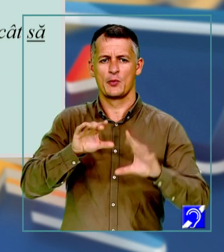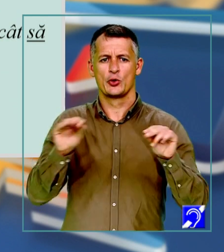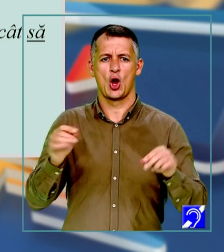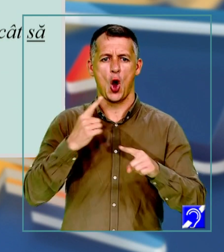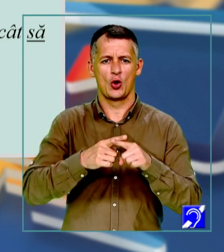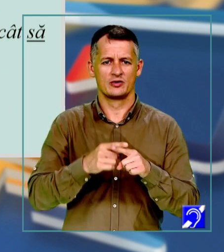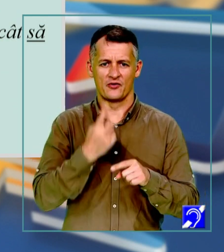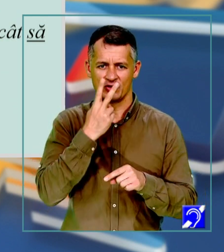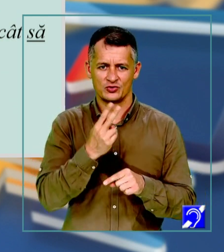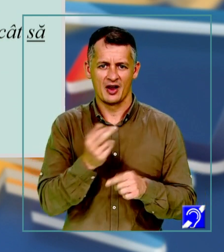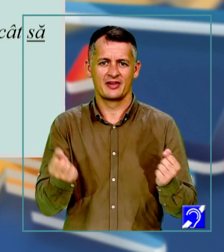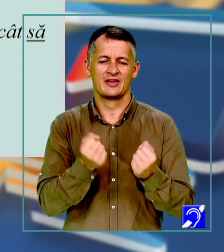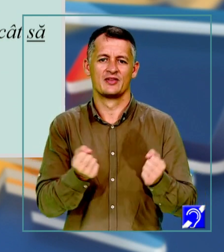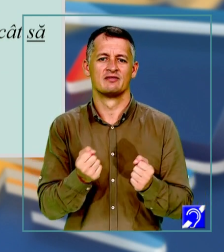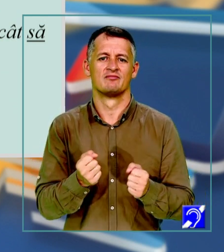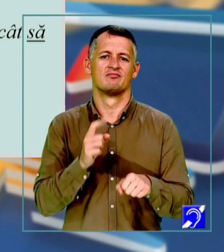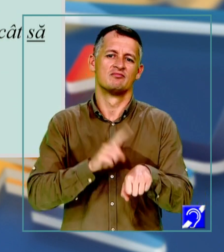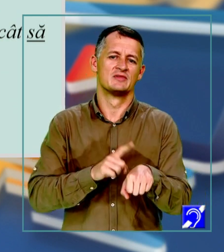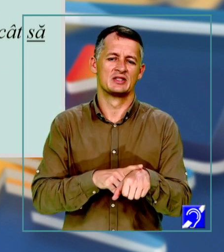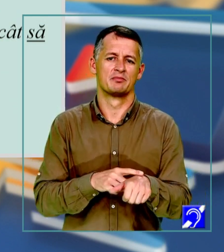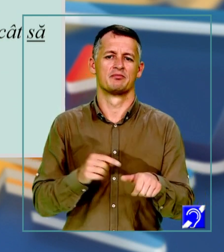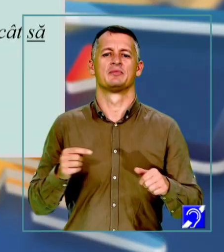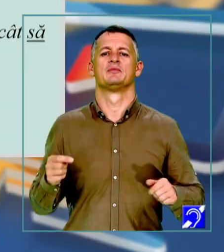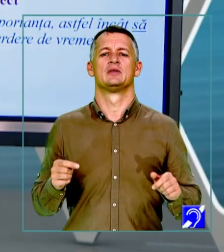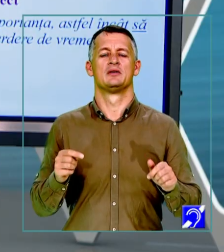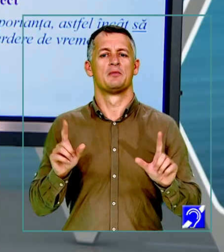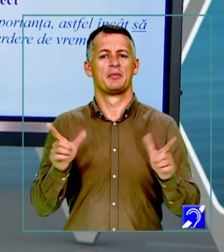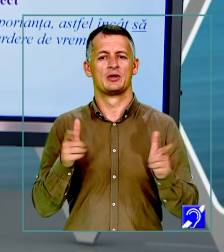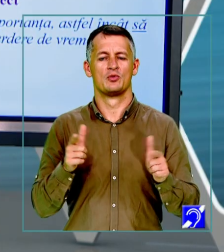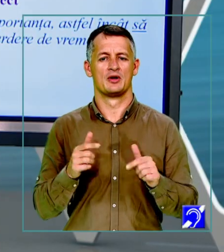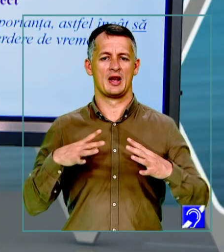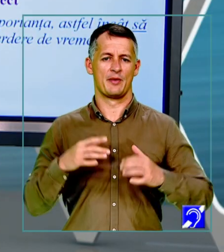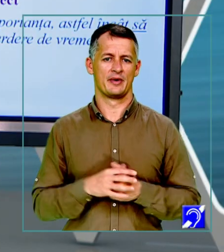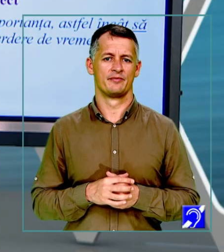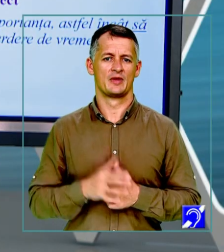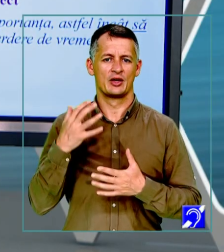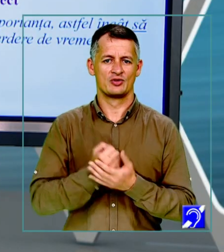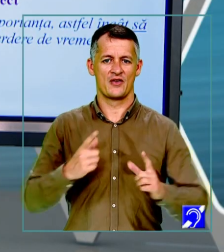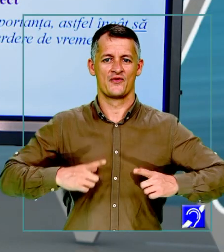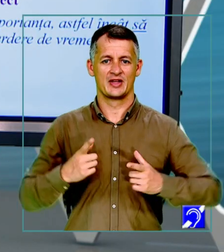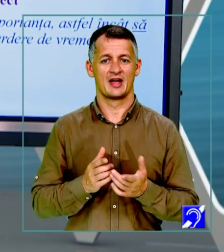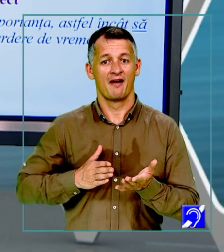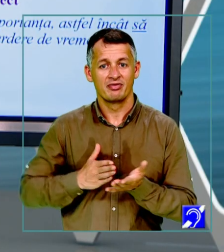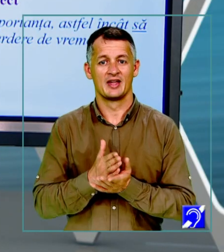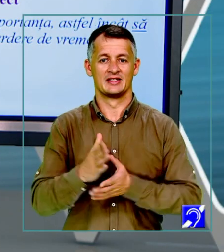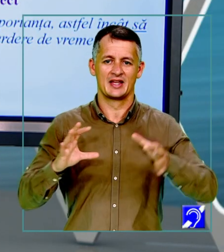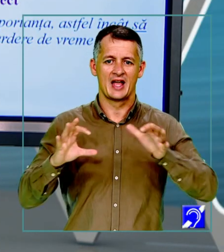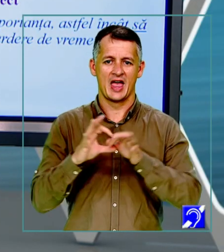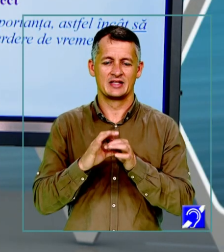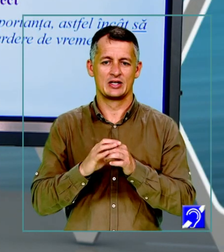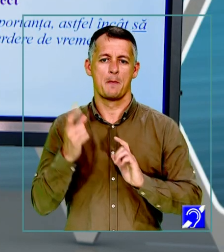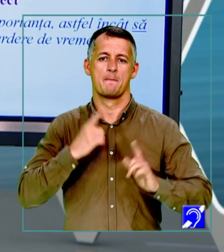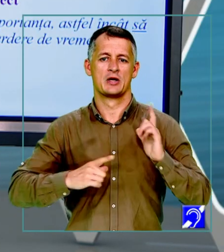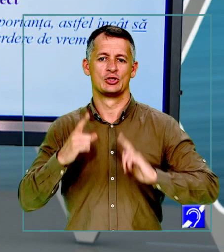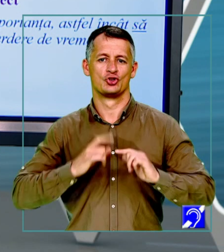multe ori sunt văzute ca activități de petrecere a timpului liber. Reușita în viață este adesea legată de